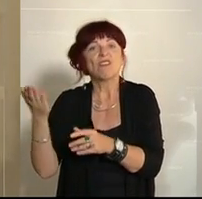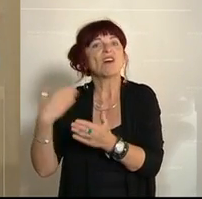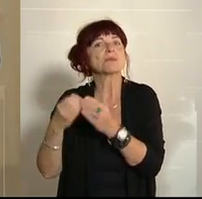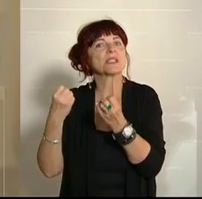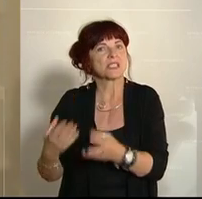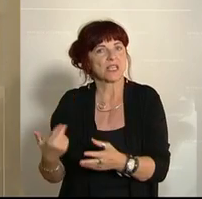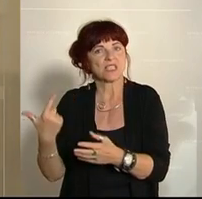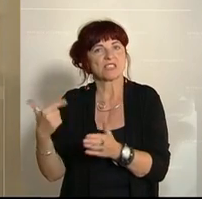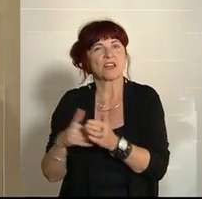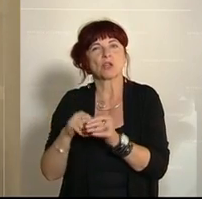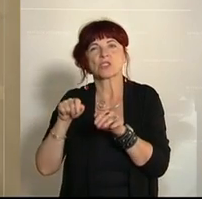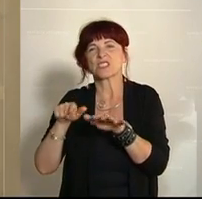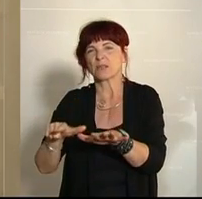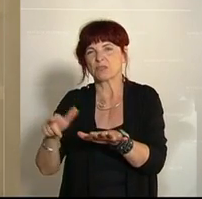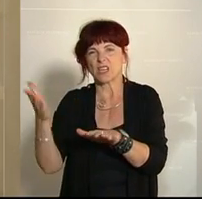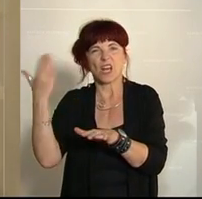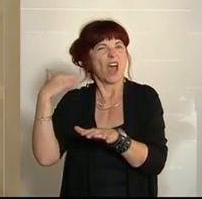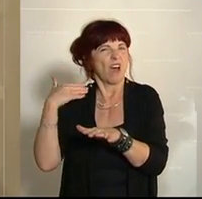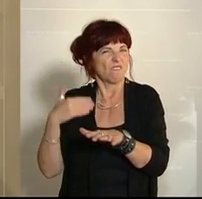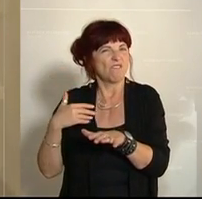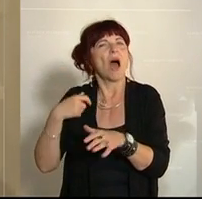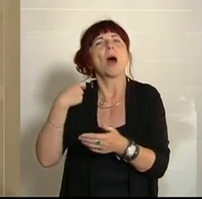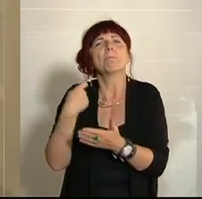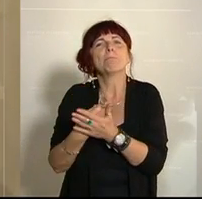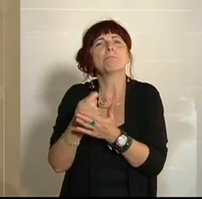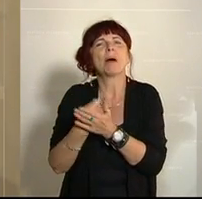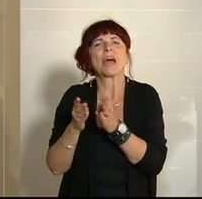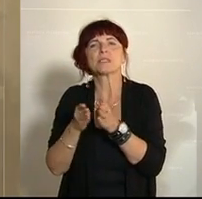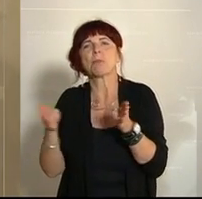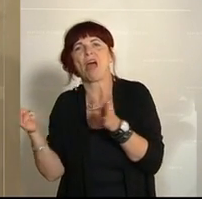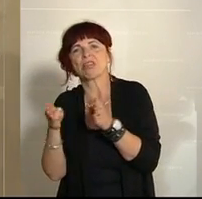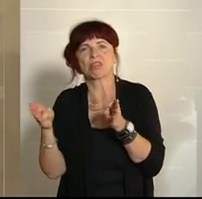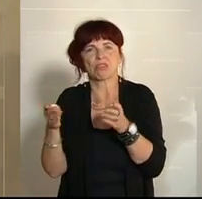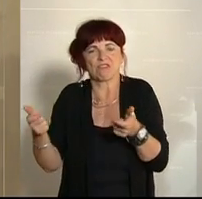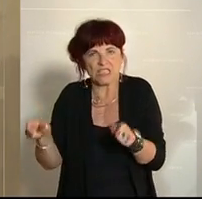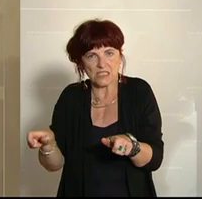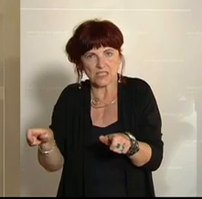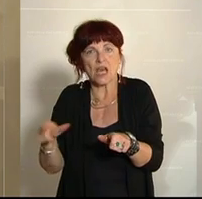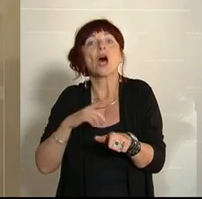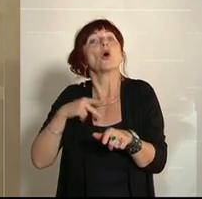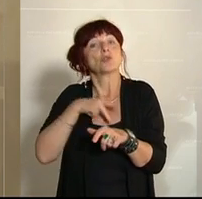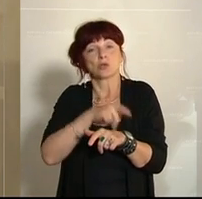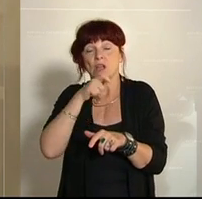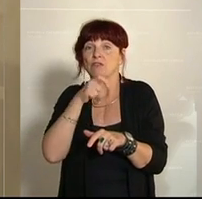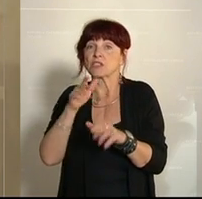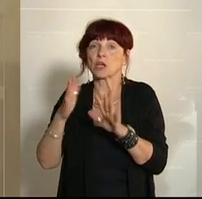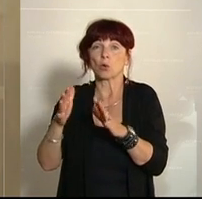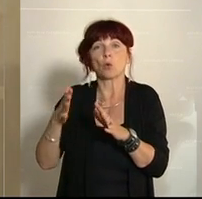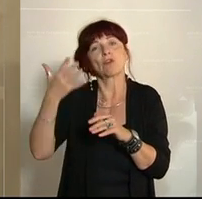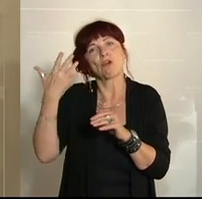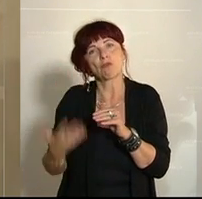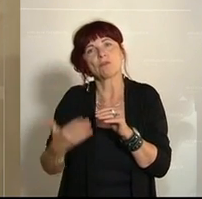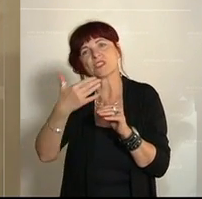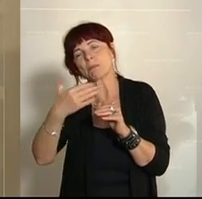der letzten Runde, wo es dieses Preisscreening und diese Preisbandfestlegung gegeben hat, wurden zwar für die Sozialversicherungen Einsparungen in der Größenordnung von knapp 50